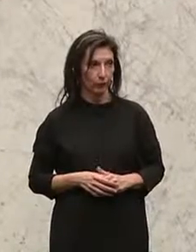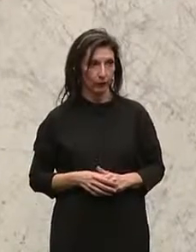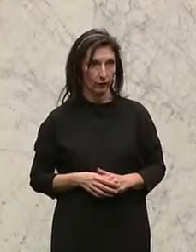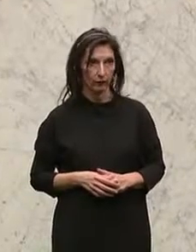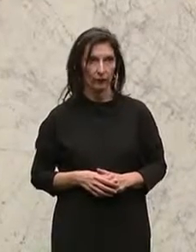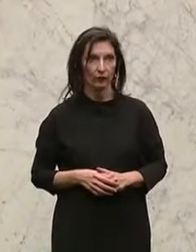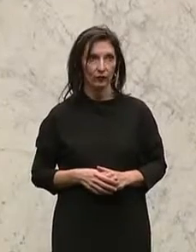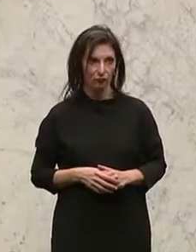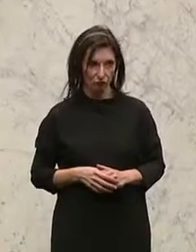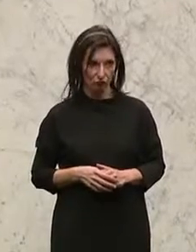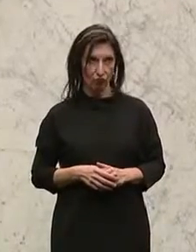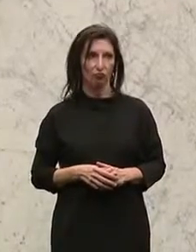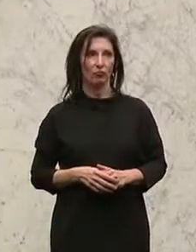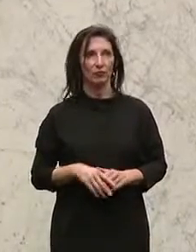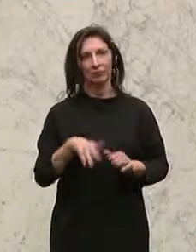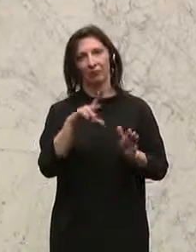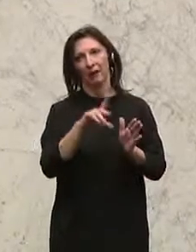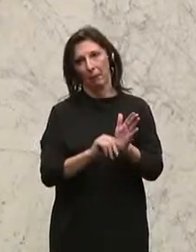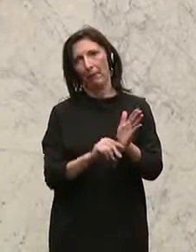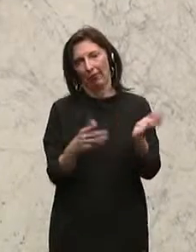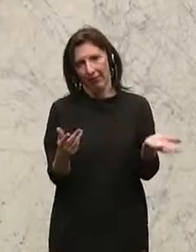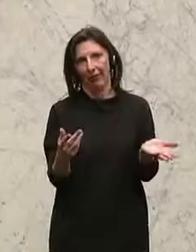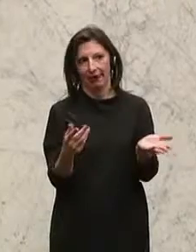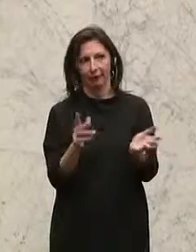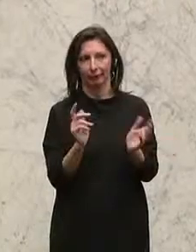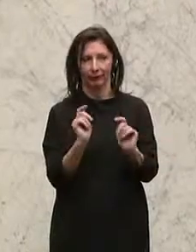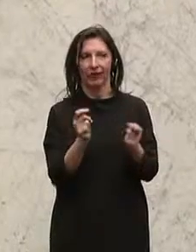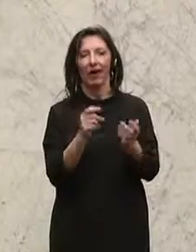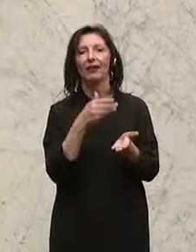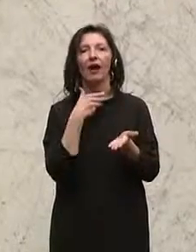Das ist die Minderheit. Dieser Antrag ist abgelehnt.